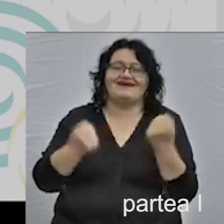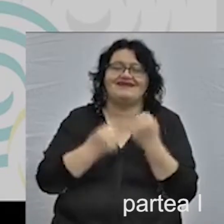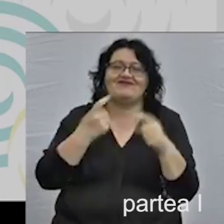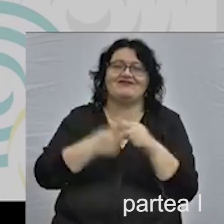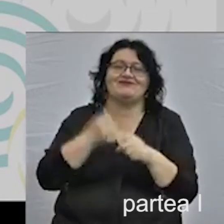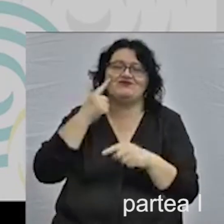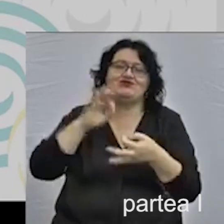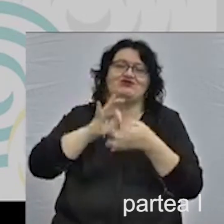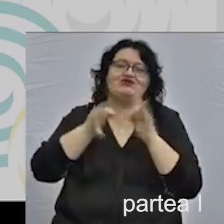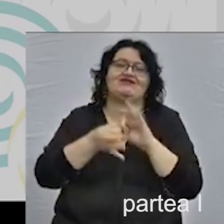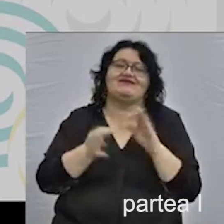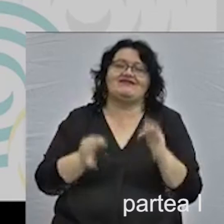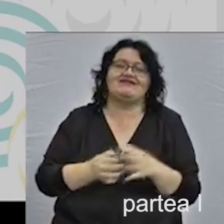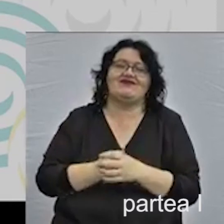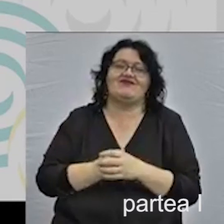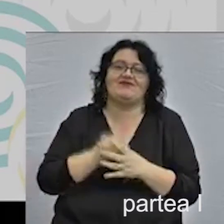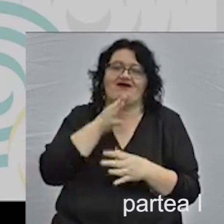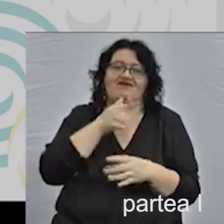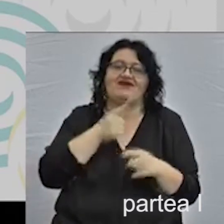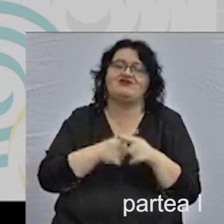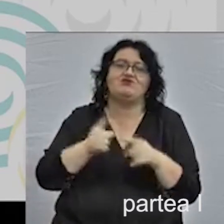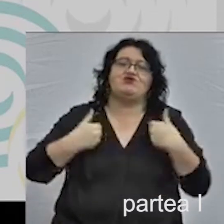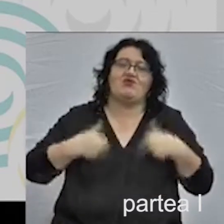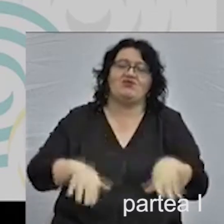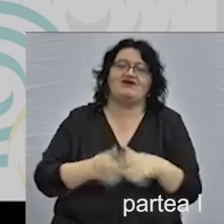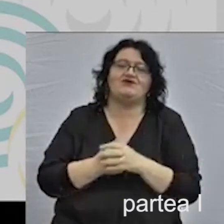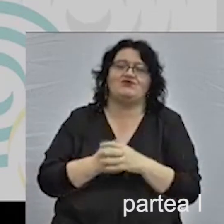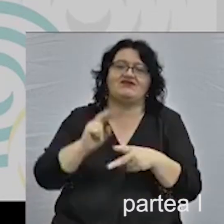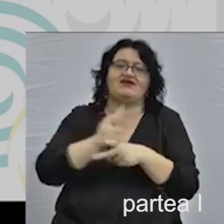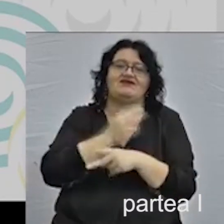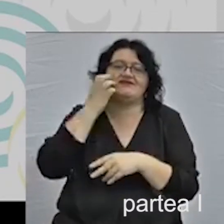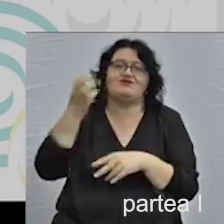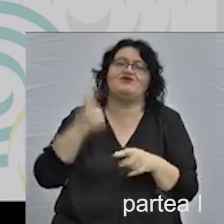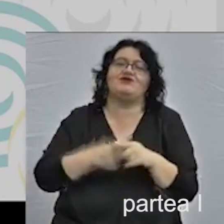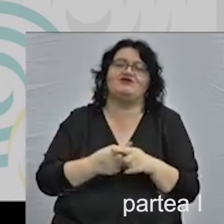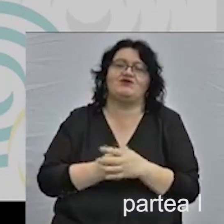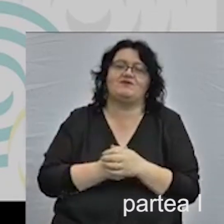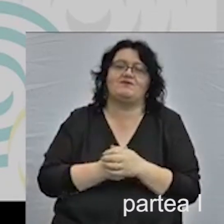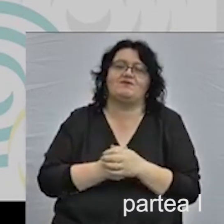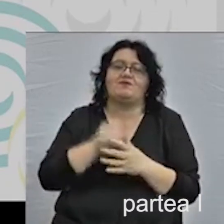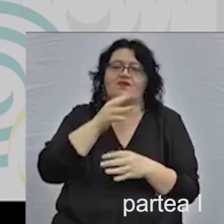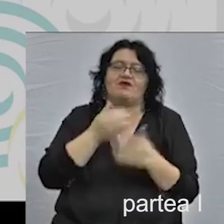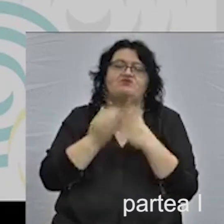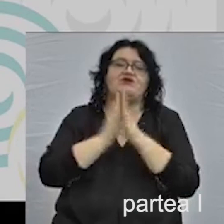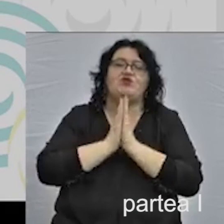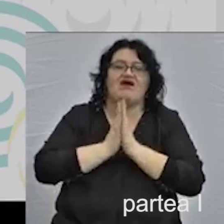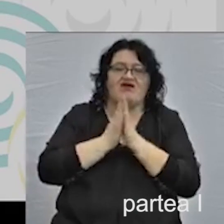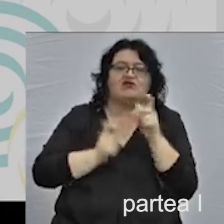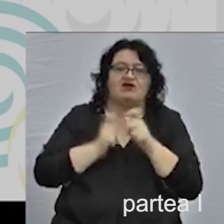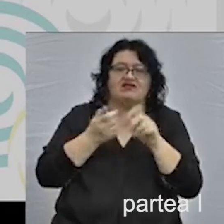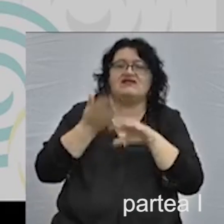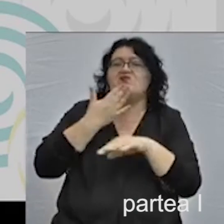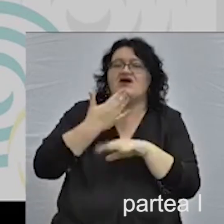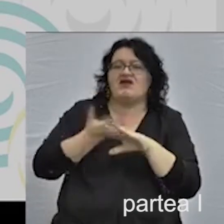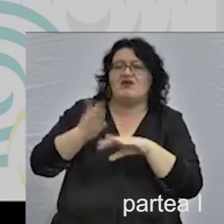știe ce înseamnă să fii evreu și nu și-a pierdut tradiția, cultura și religia. Din păcate, o mare